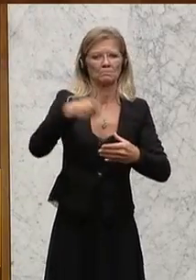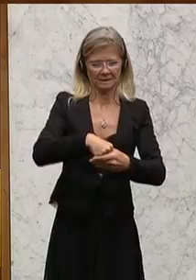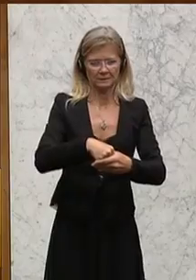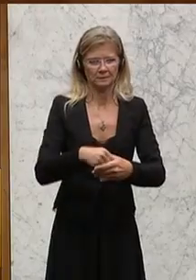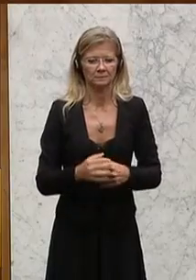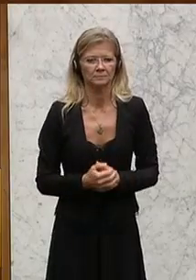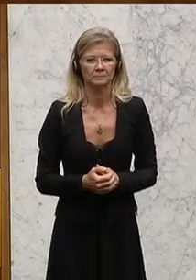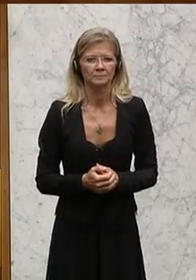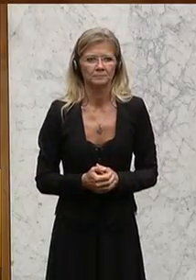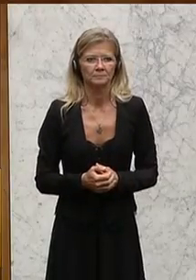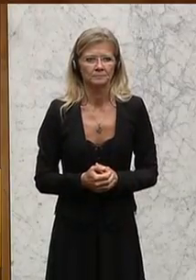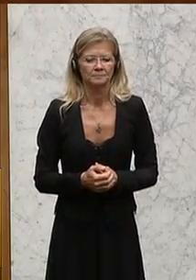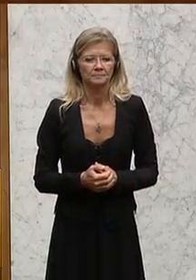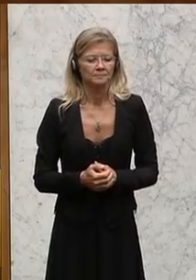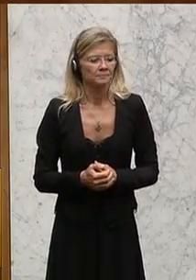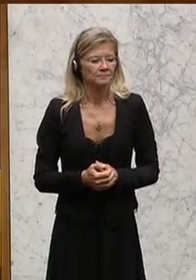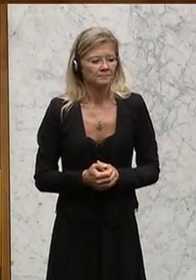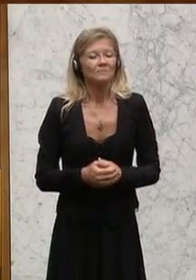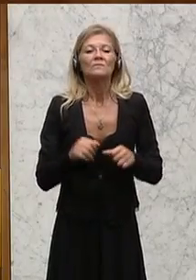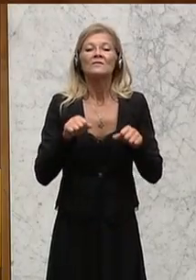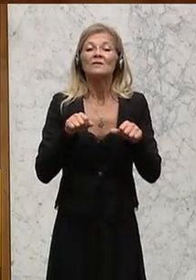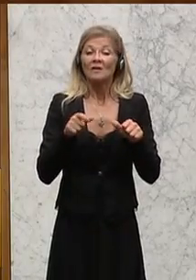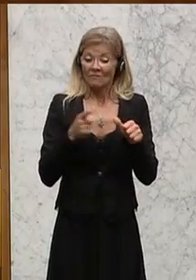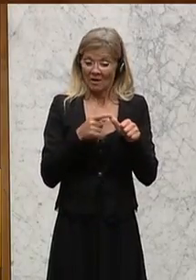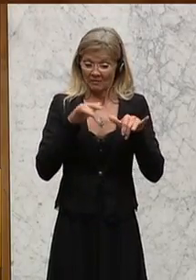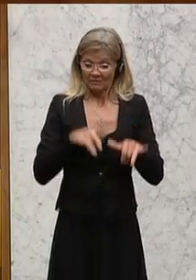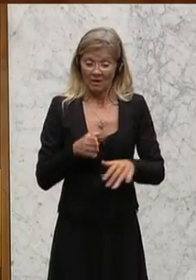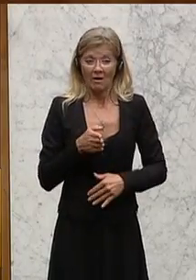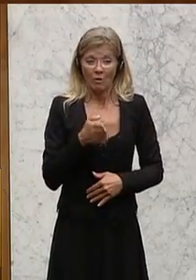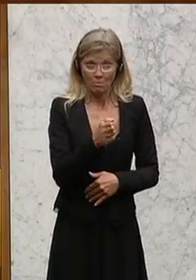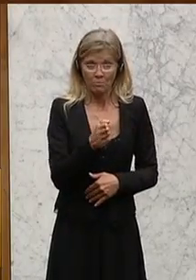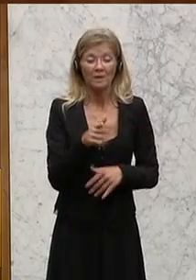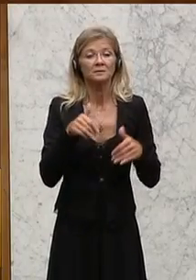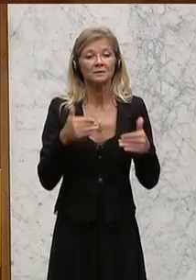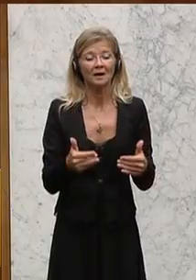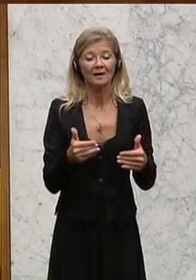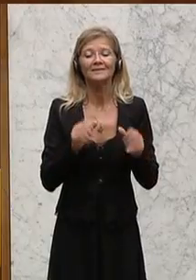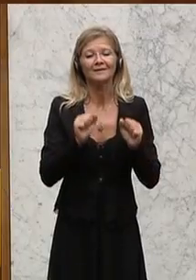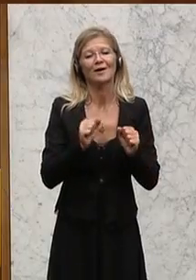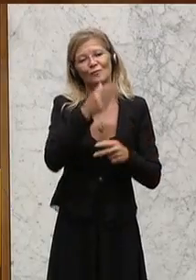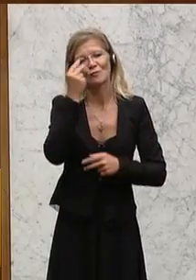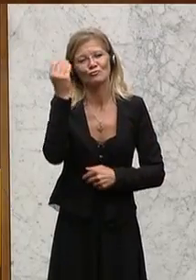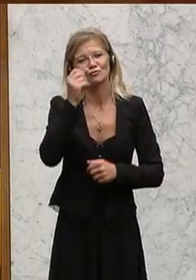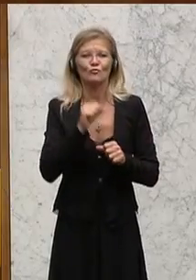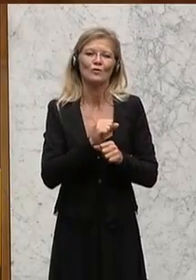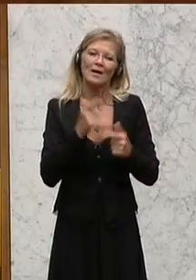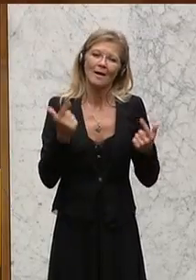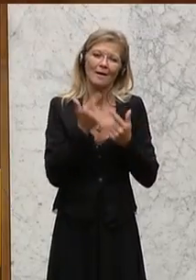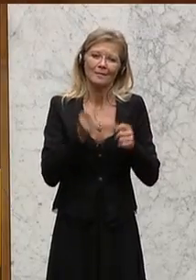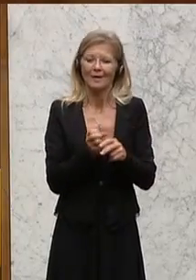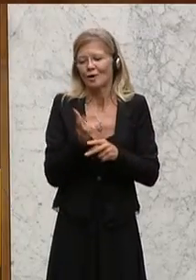Und in weiterer Folge soll durch den Kompass der Einstieg in die Volksschule besser gelingen. Es soll auch